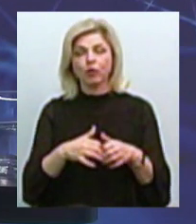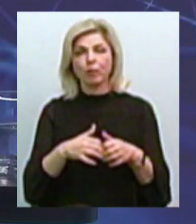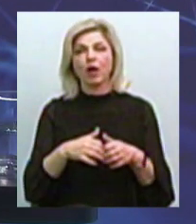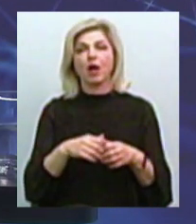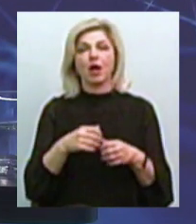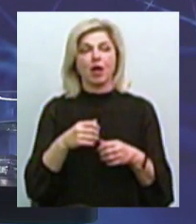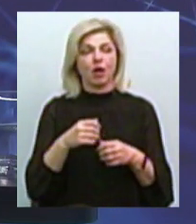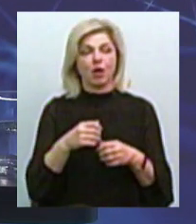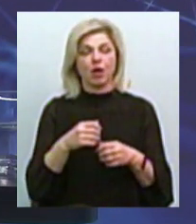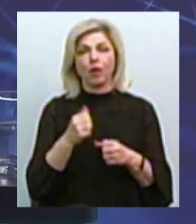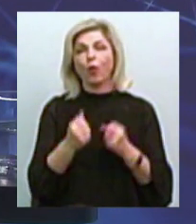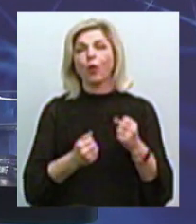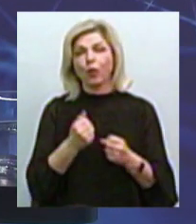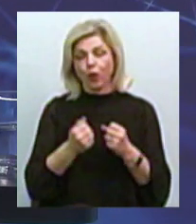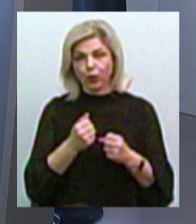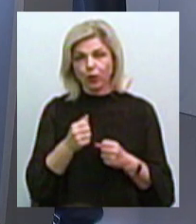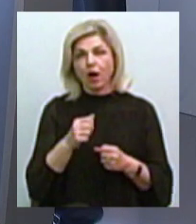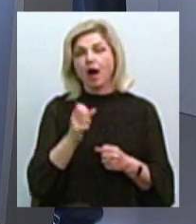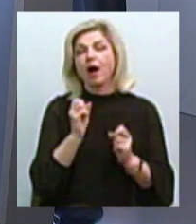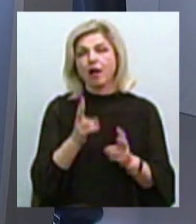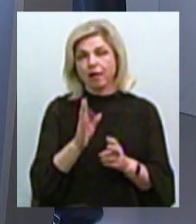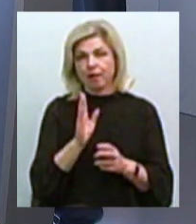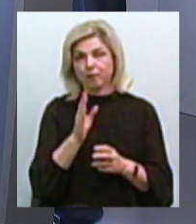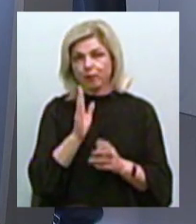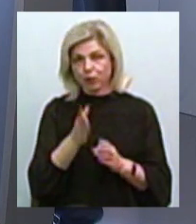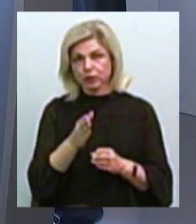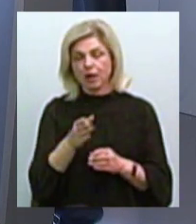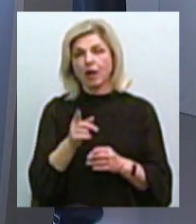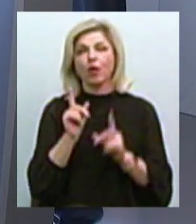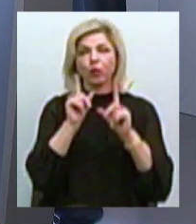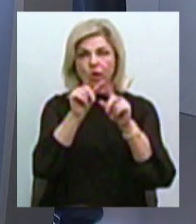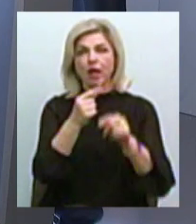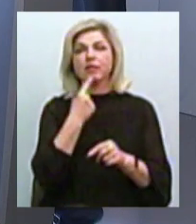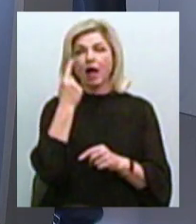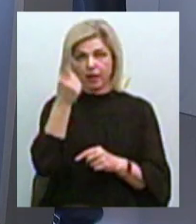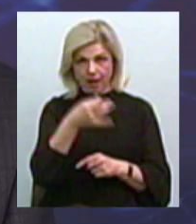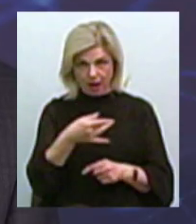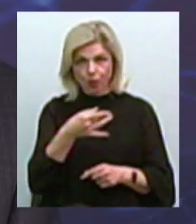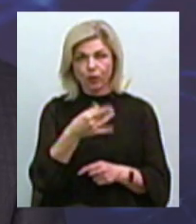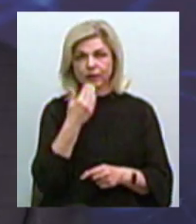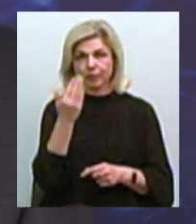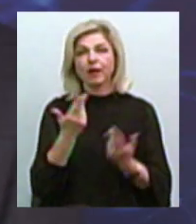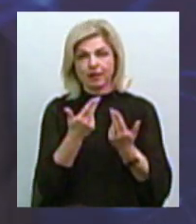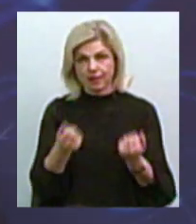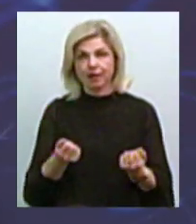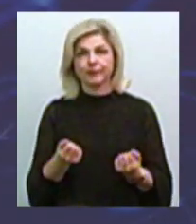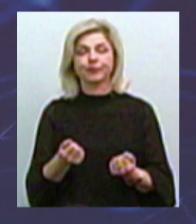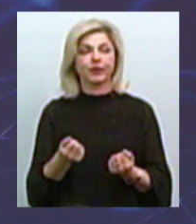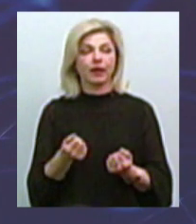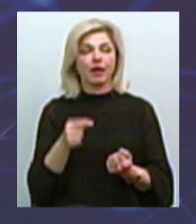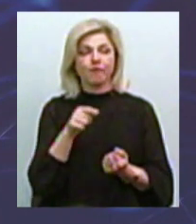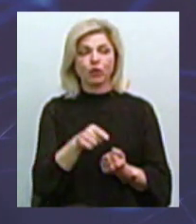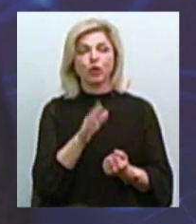Ви зараз говорили про це. Скажите, будь ласка, они будут рухатись у віддалені райони міста? Да. Вони будут